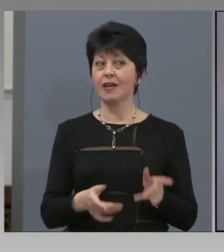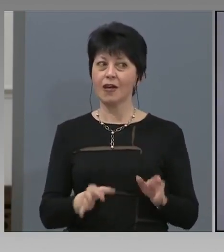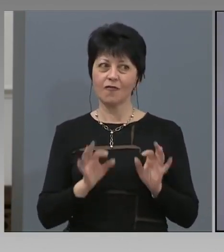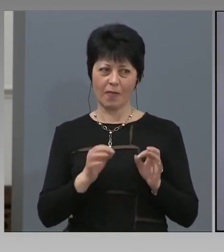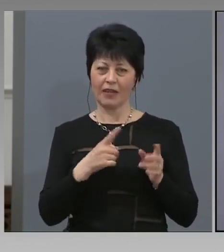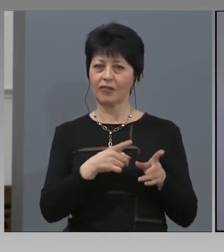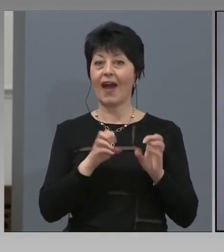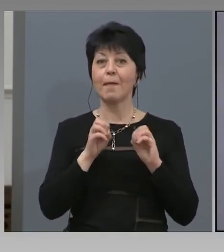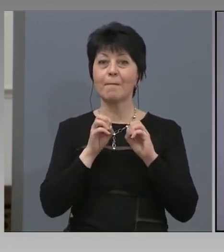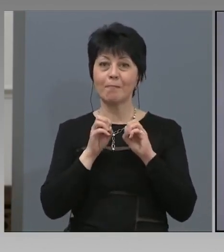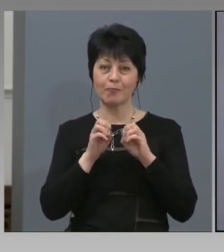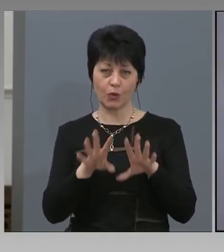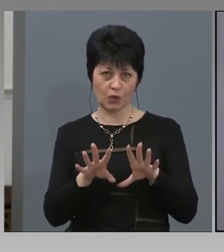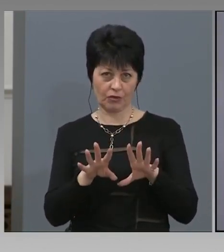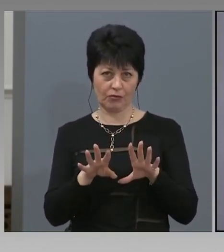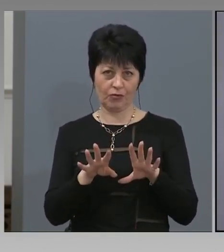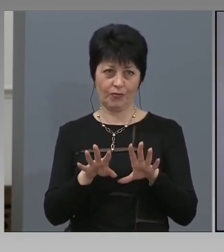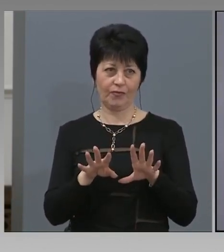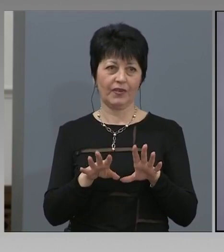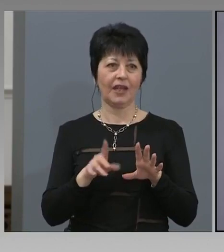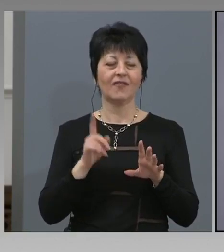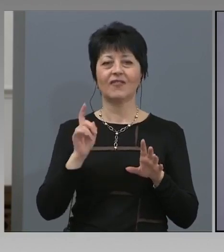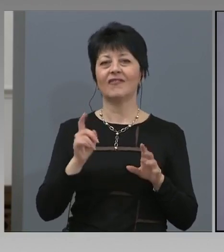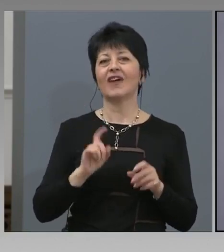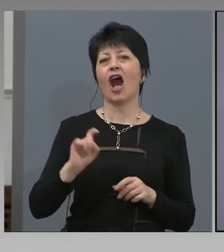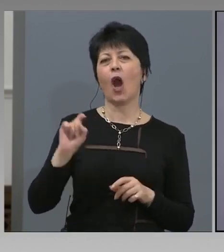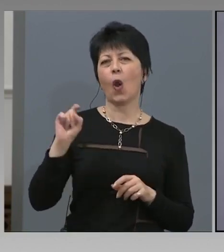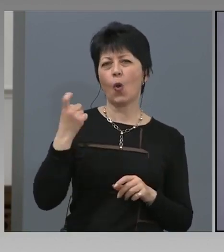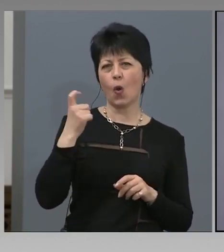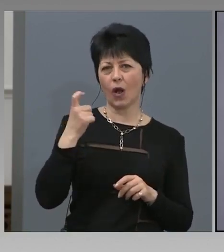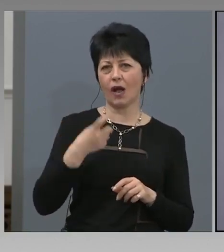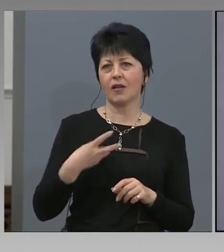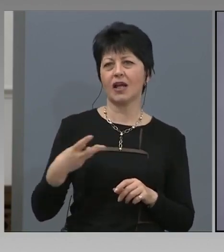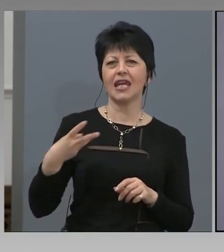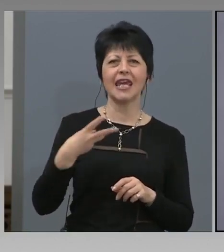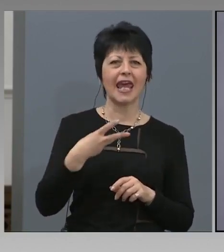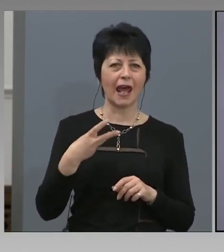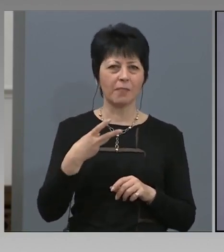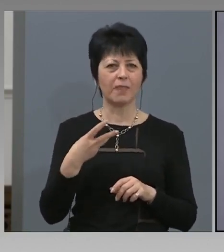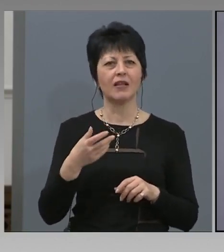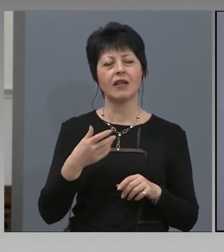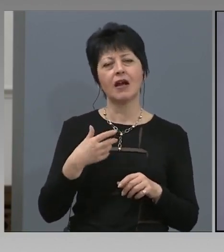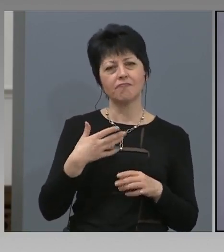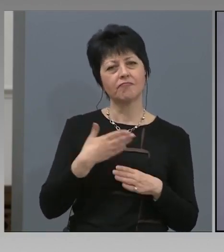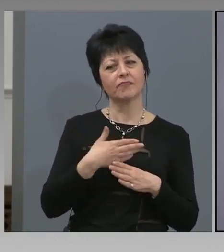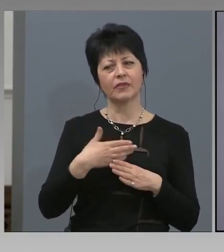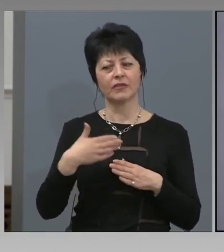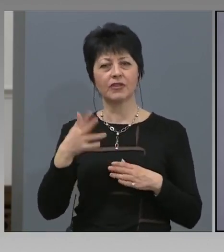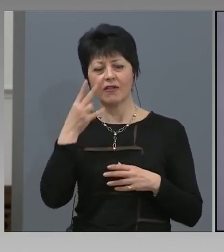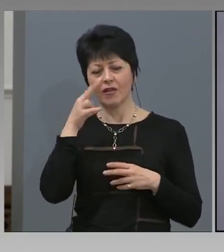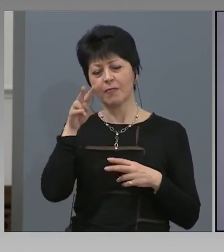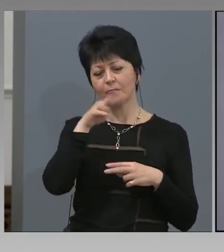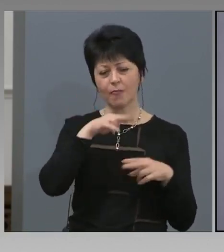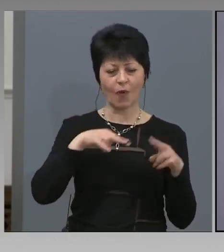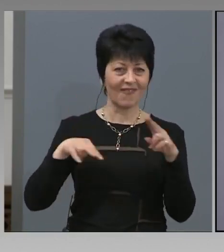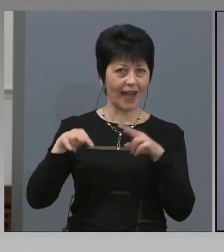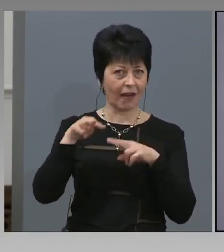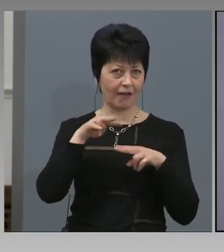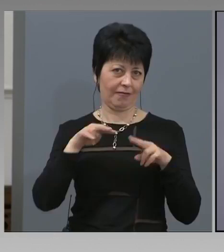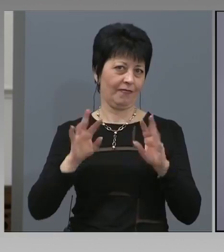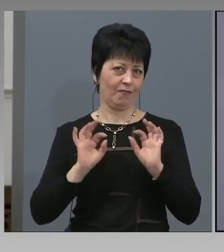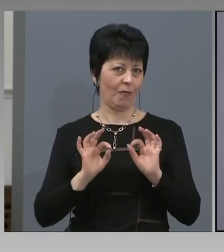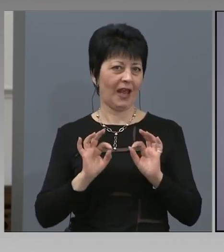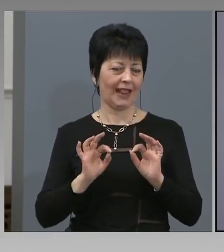в каналите на Google и Apple. тече процес на проверка и валидацията, и които също